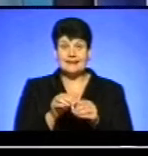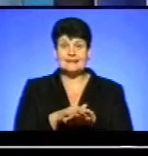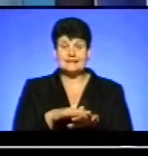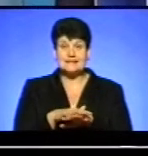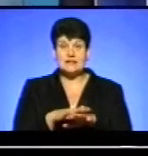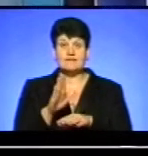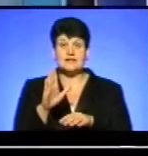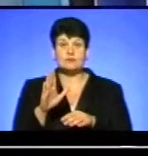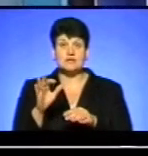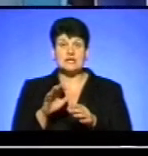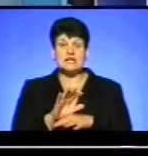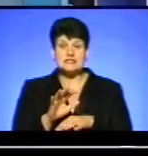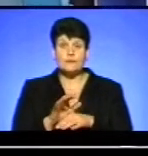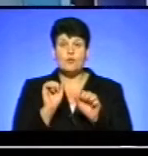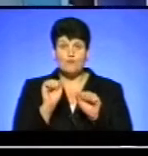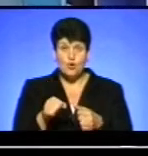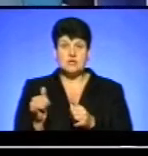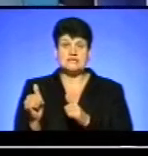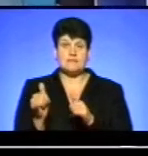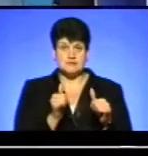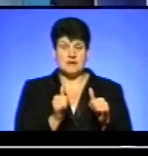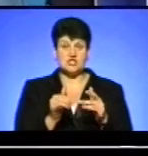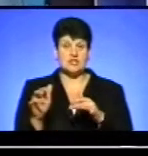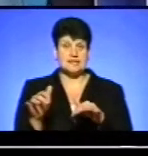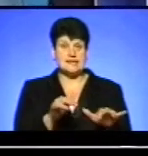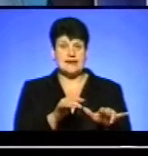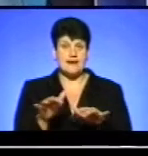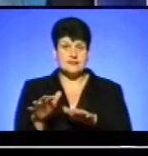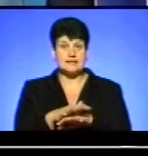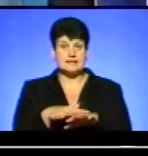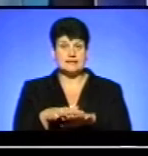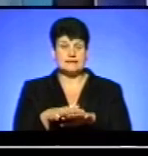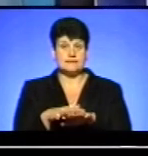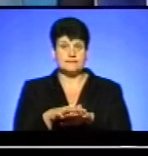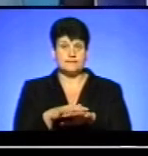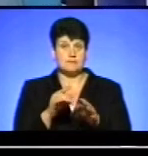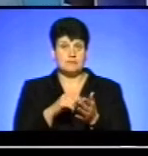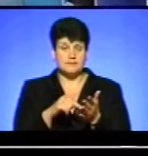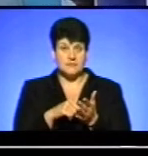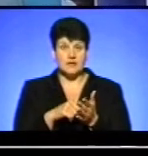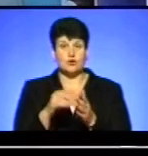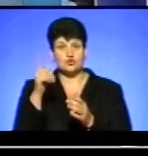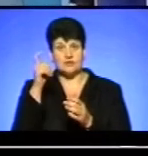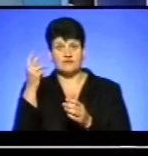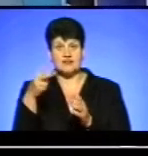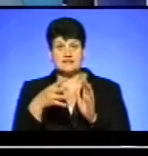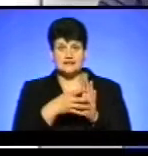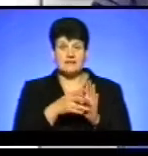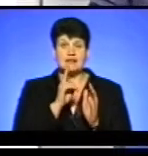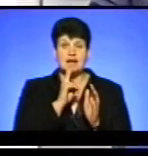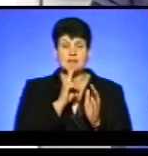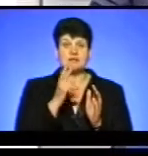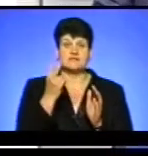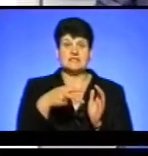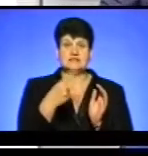виробництво, економіка здатна забезпечити діяльність населеного пункту. Чортків – 29 тисяч, Кременець – 22